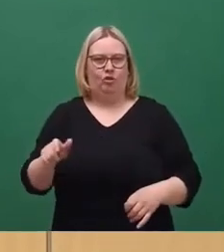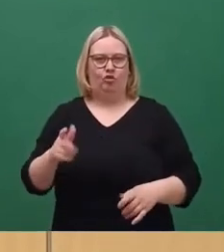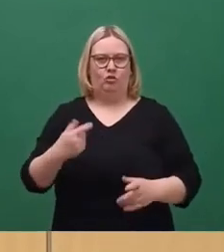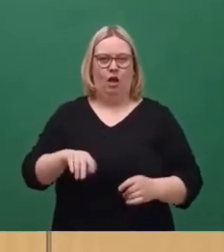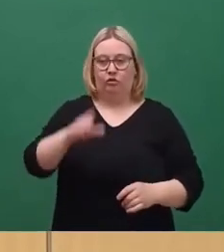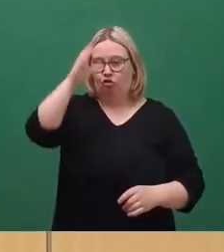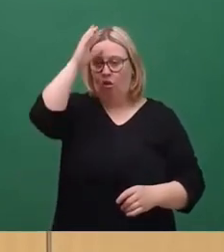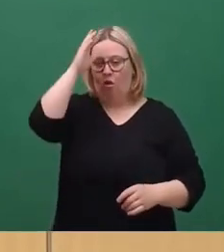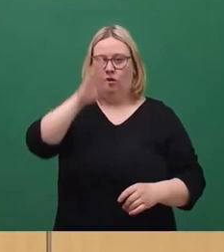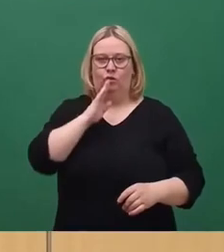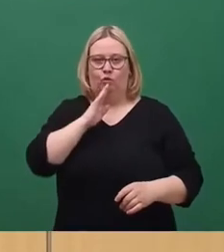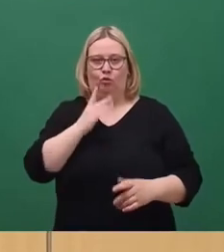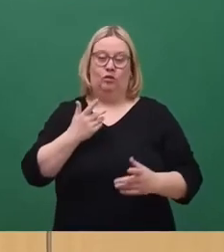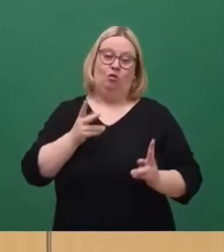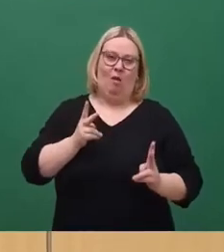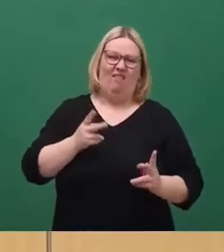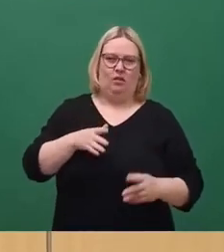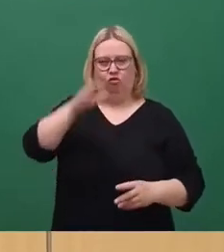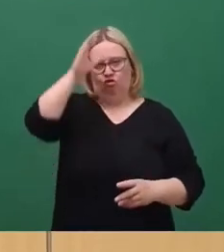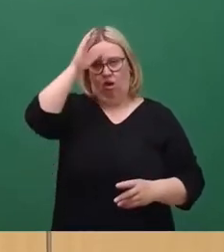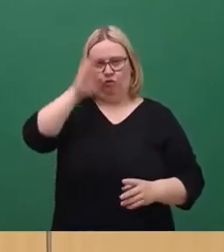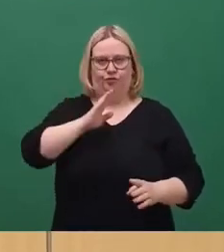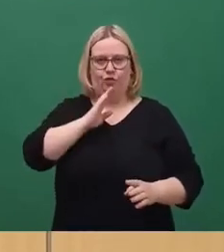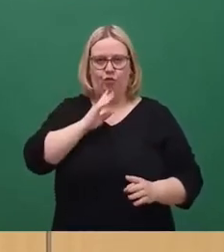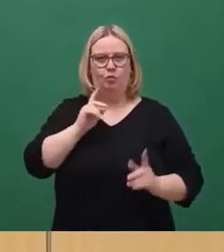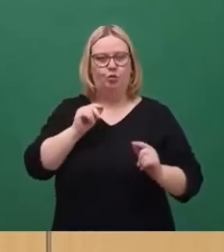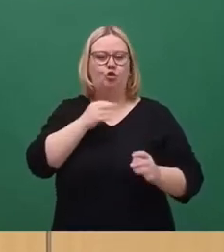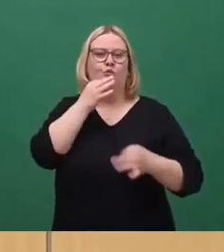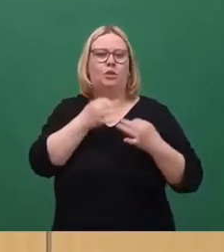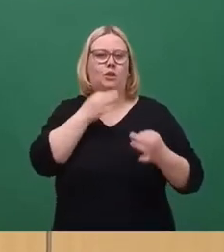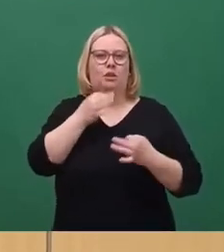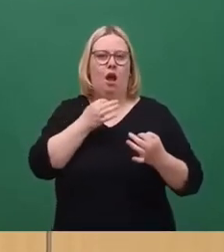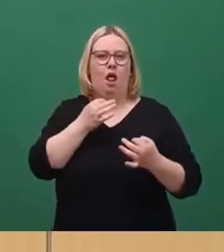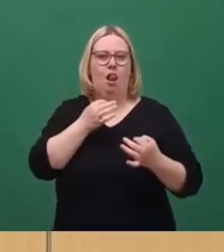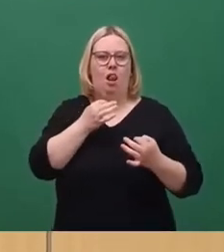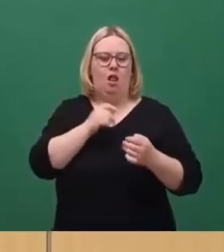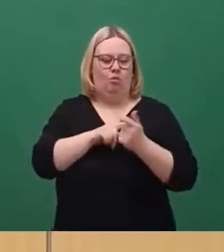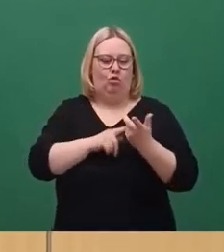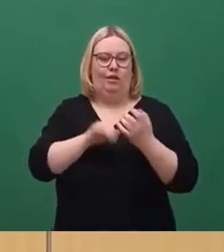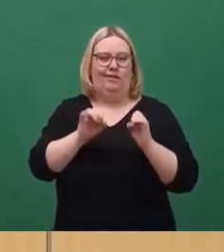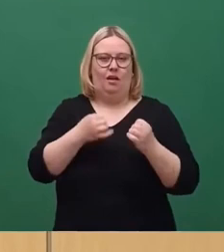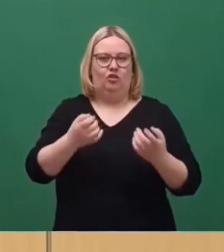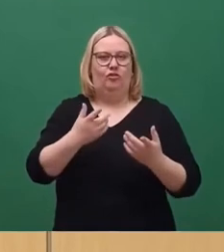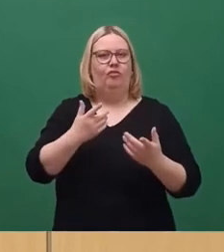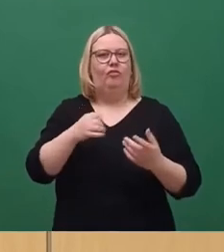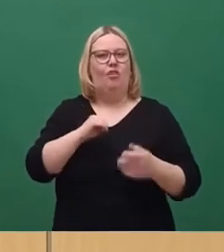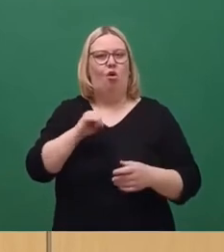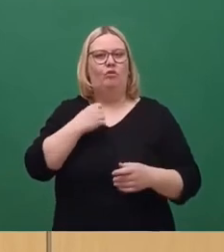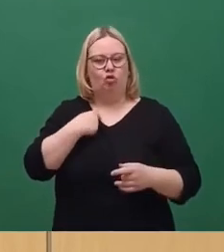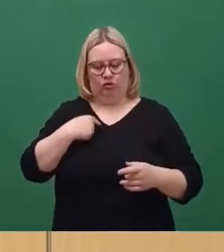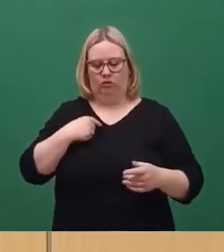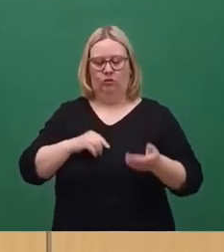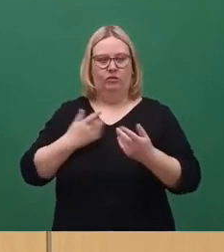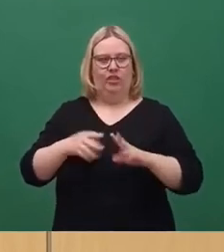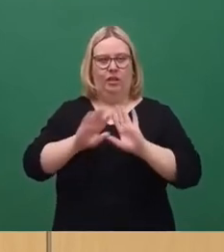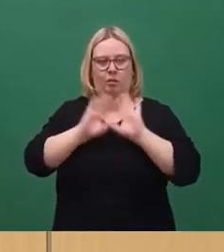sind oder langsam schlau genug werden, dass man gewisse Dinge nicht mehr tun kann, weil wir halt über die Leistungsfähigkeit dieses